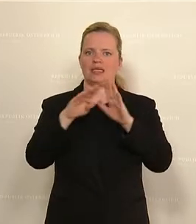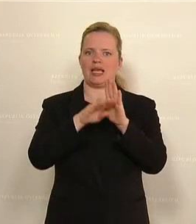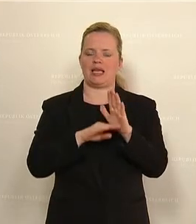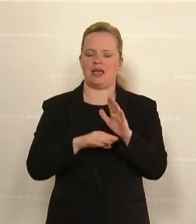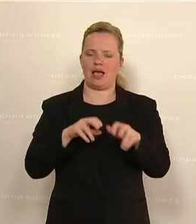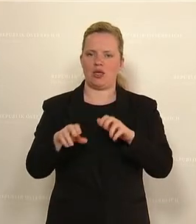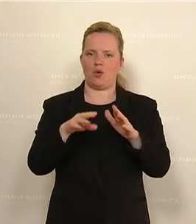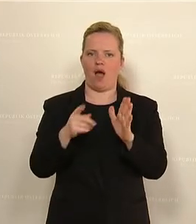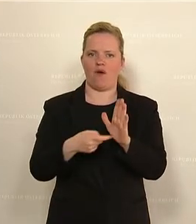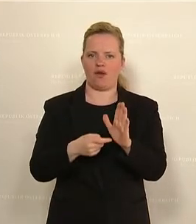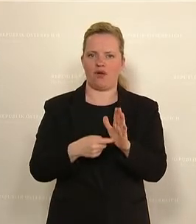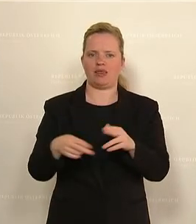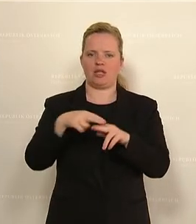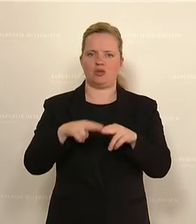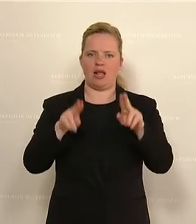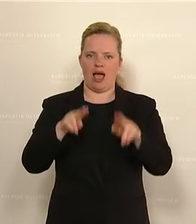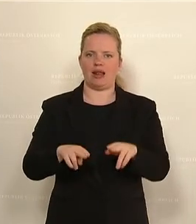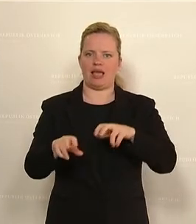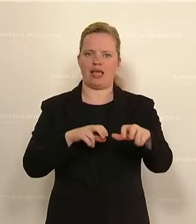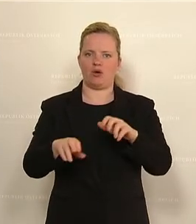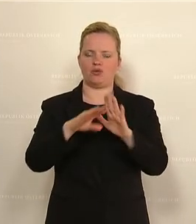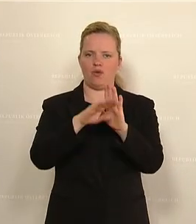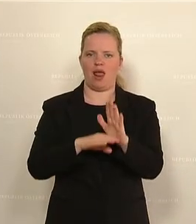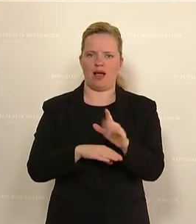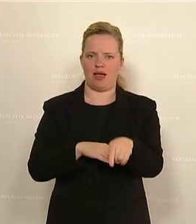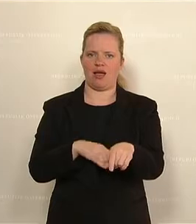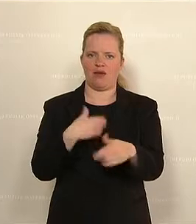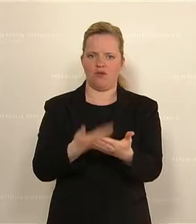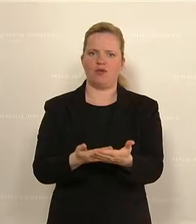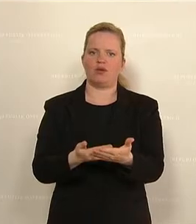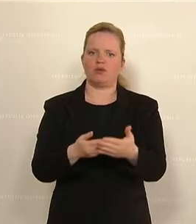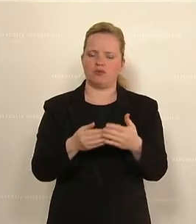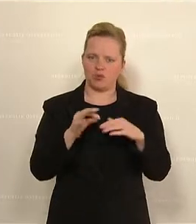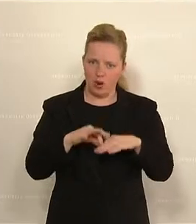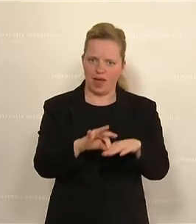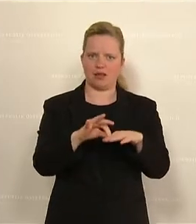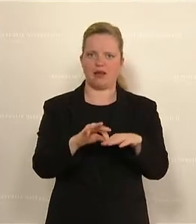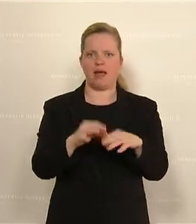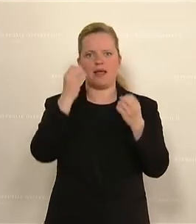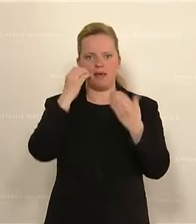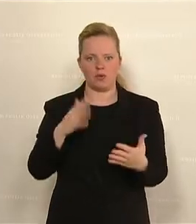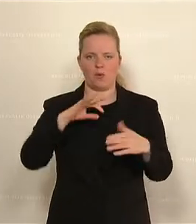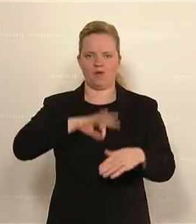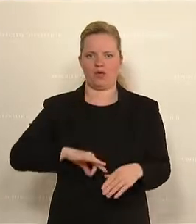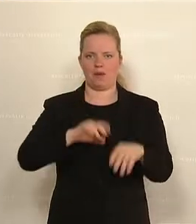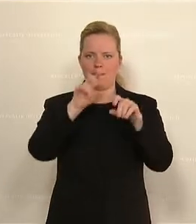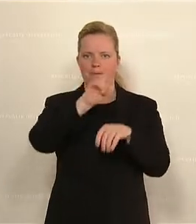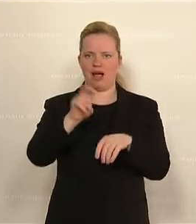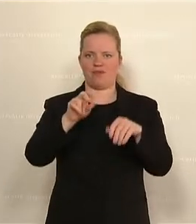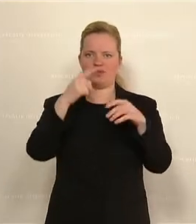aufgefordert, dem Nationalrat eine Regierungsvorlage zuzuleiten, mit der eine Genehmigungspflicht gemäß § 2